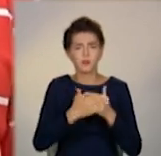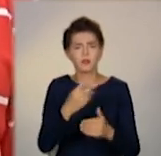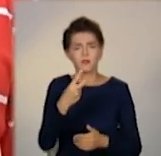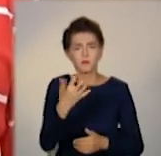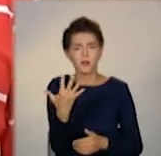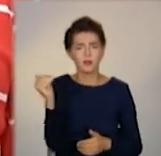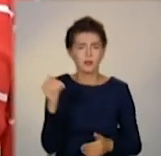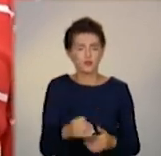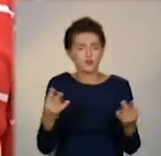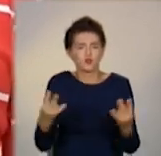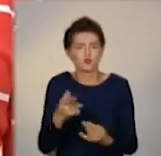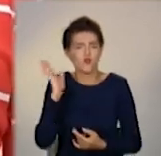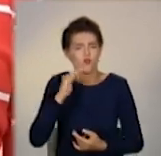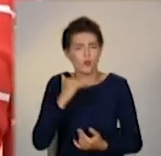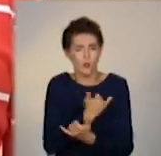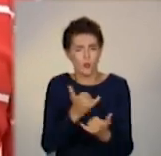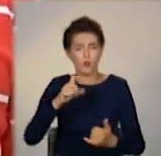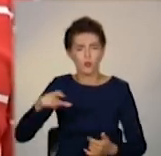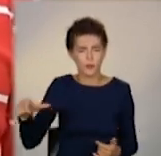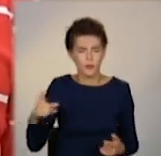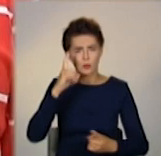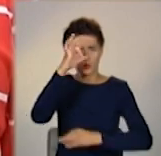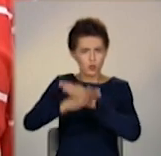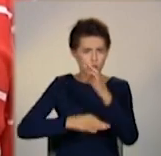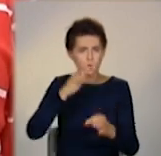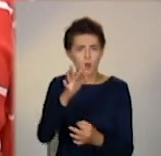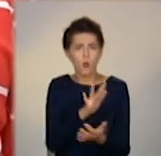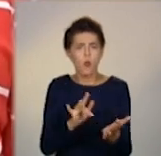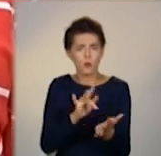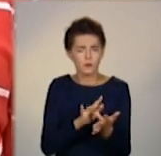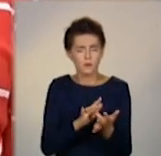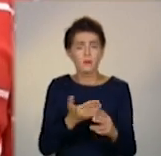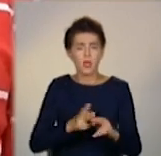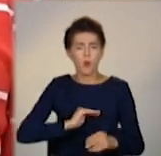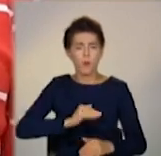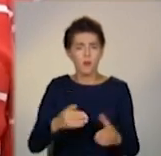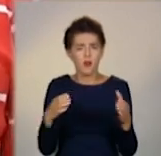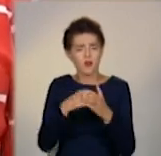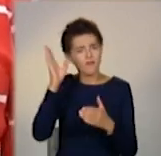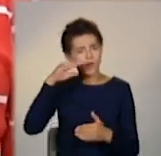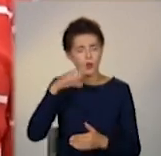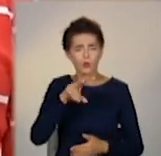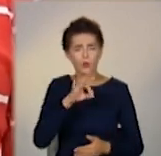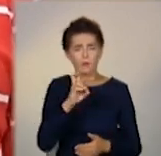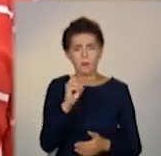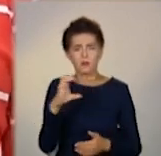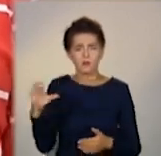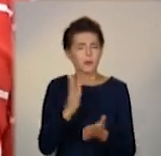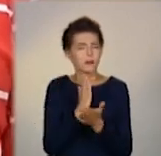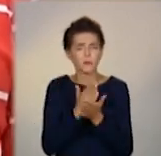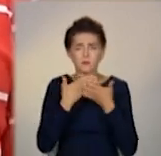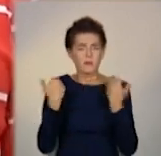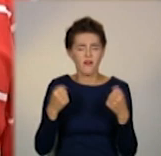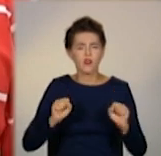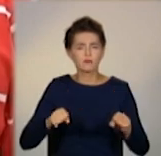тисяч води на сутки на гору. Компанія «Вода Донбасу» не має технічної можливості подати